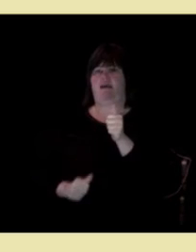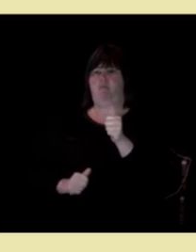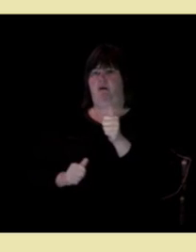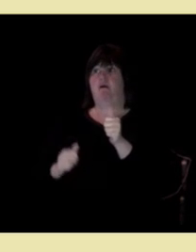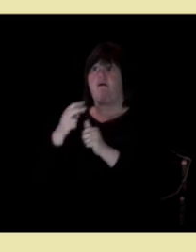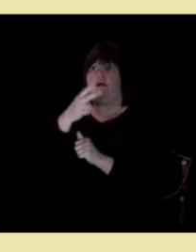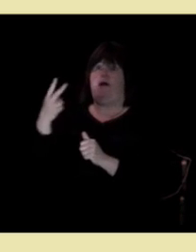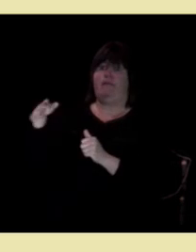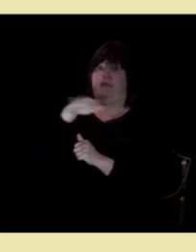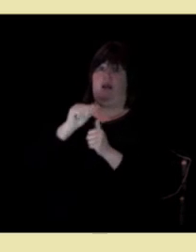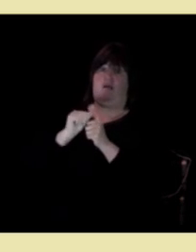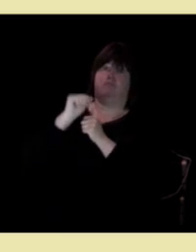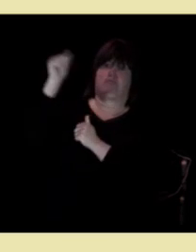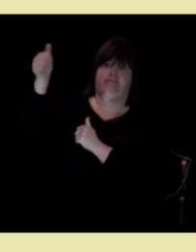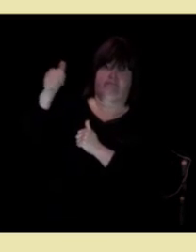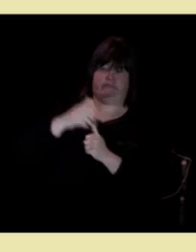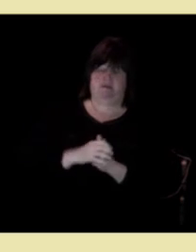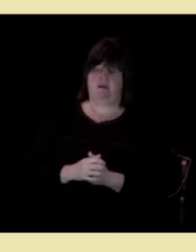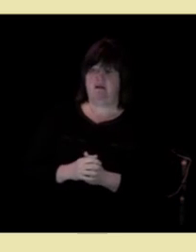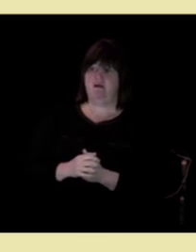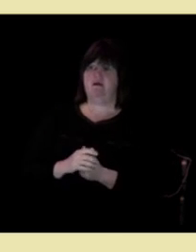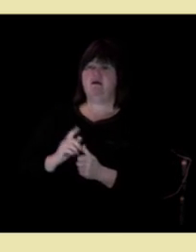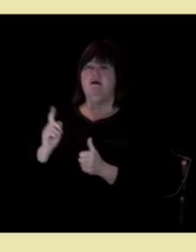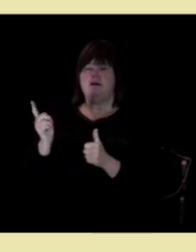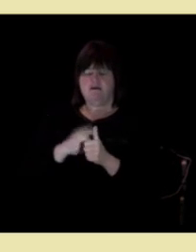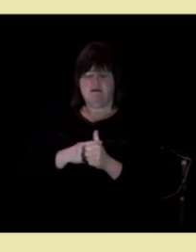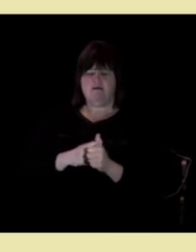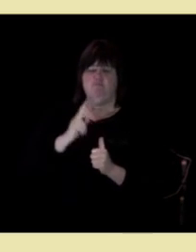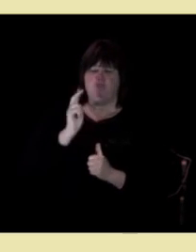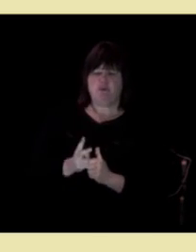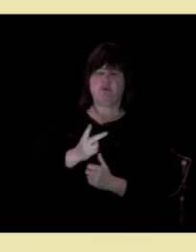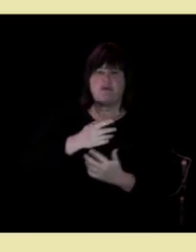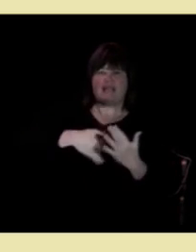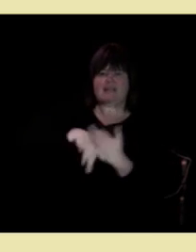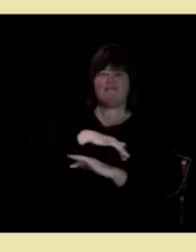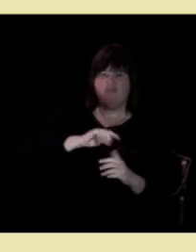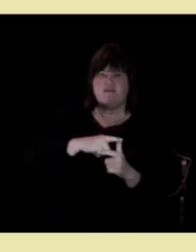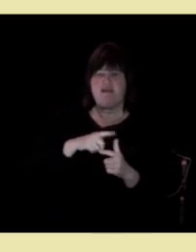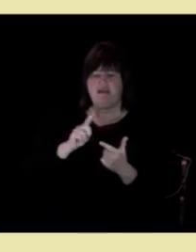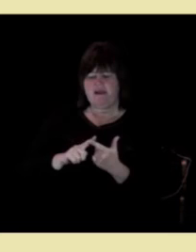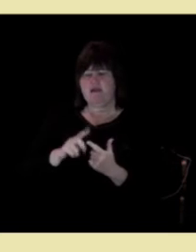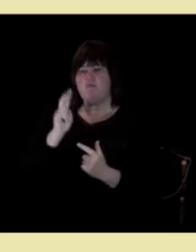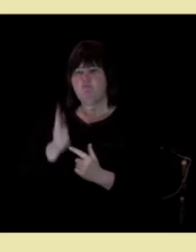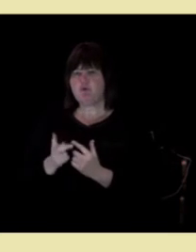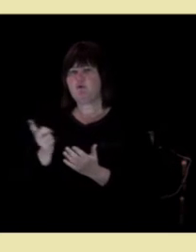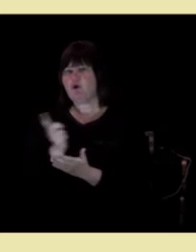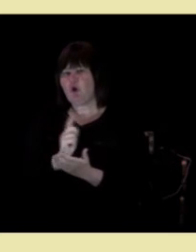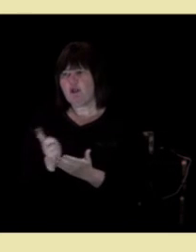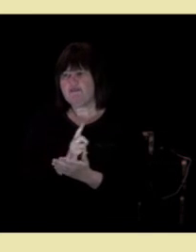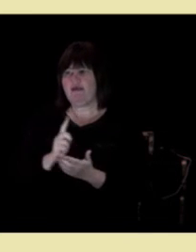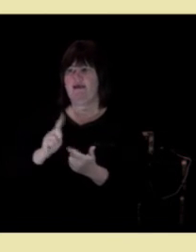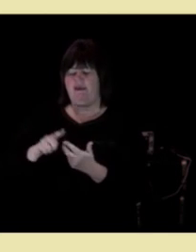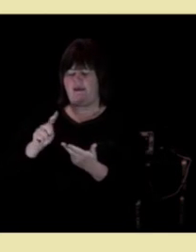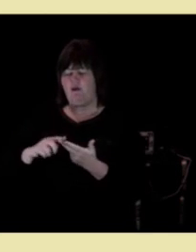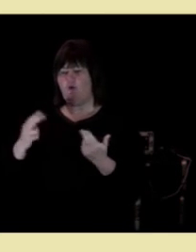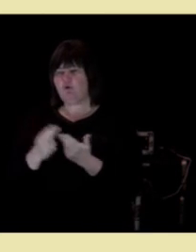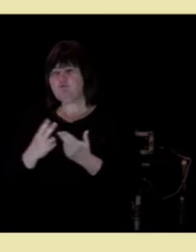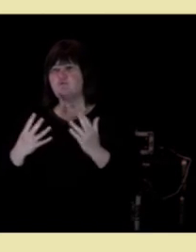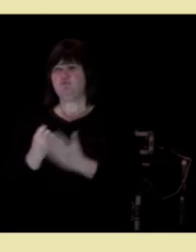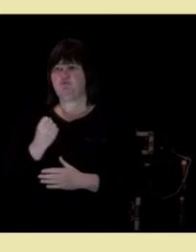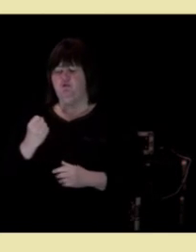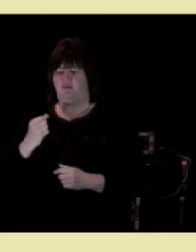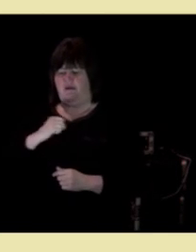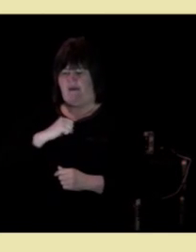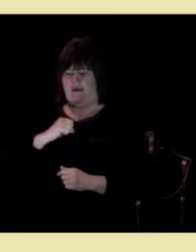land både når det gjelder brukerinvolvering brukerorientering og utnyttelse og bruk av egne